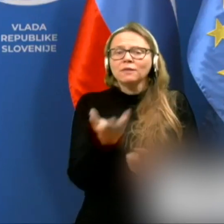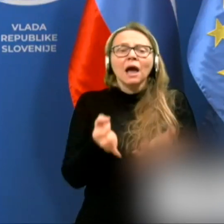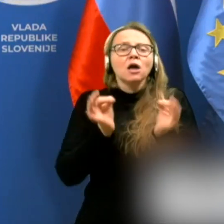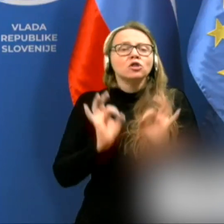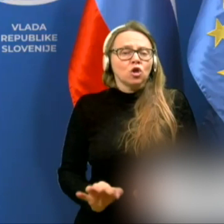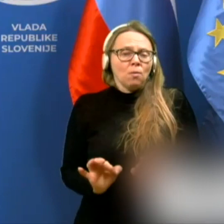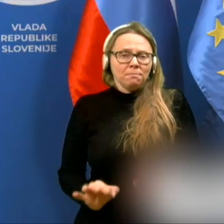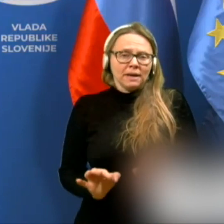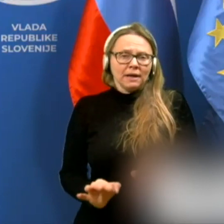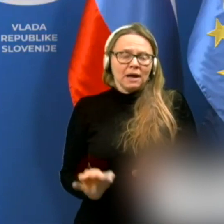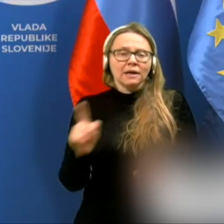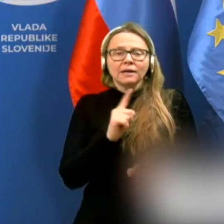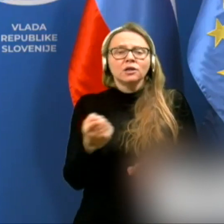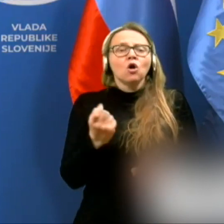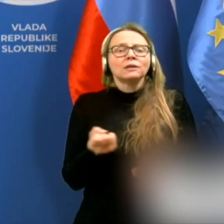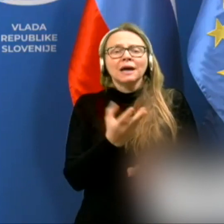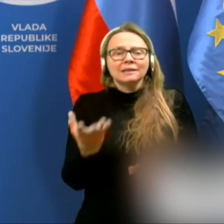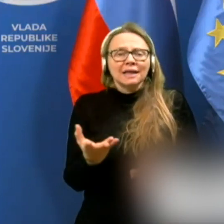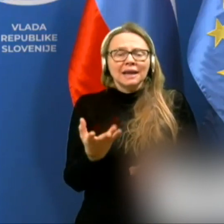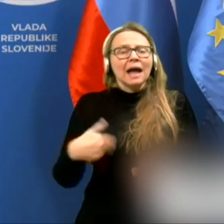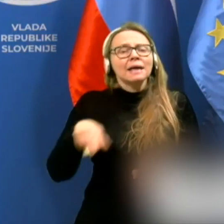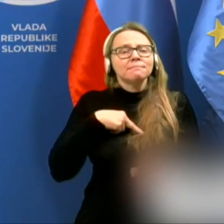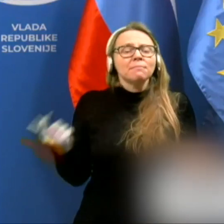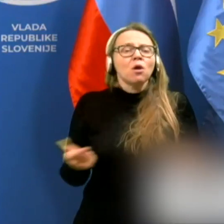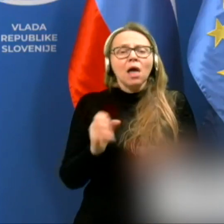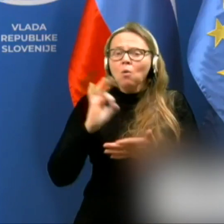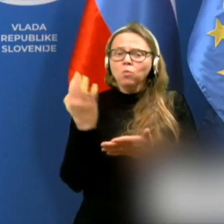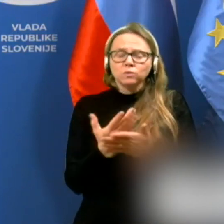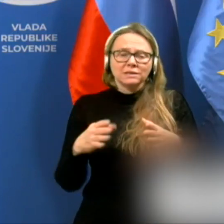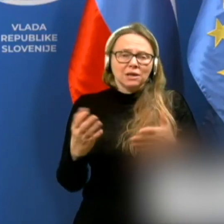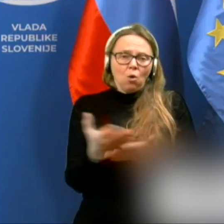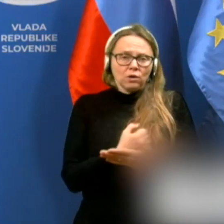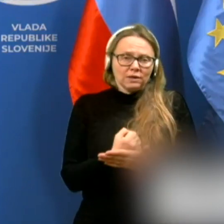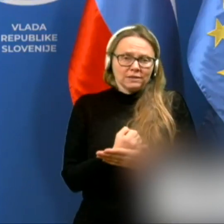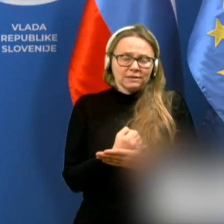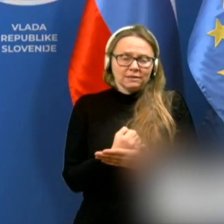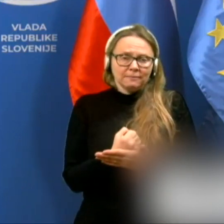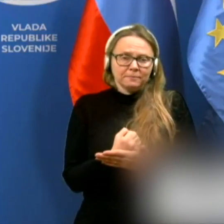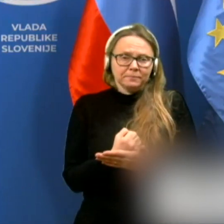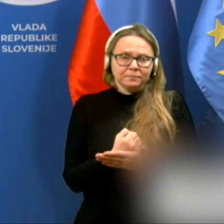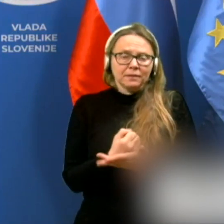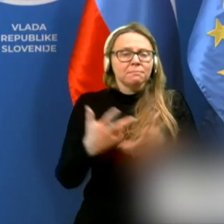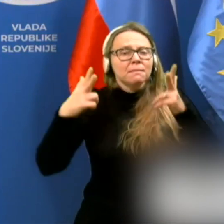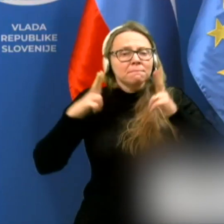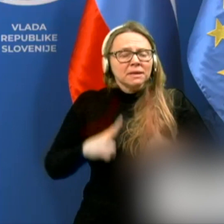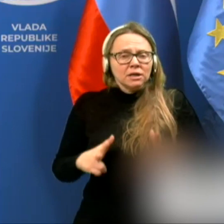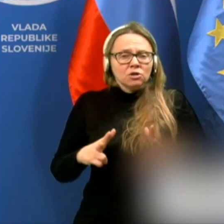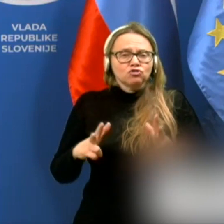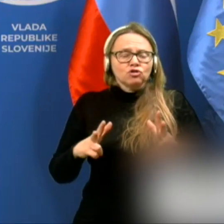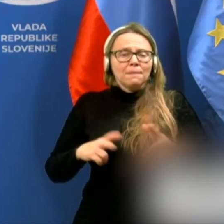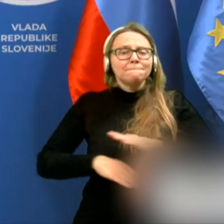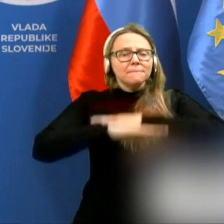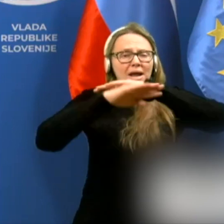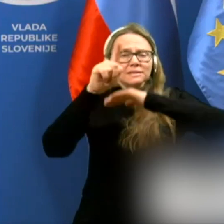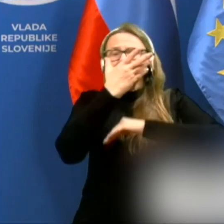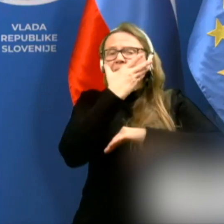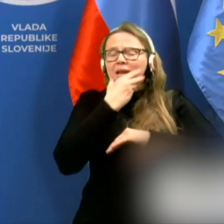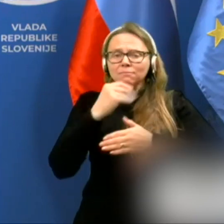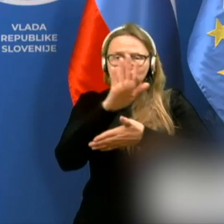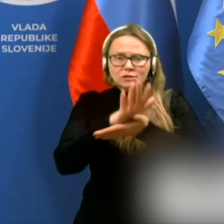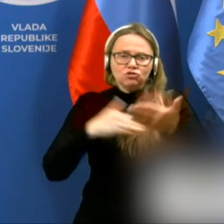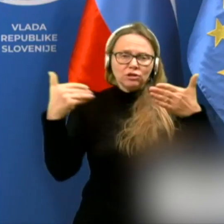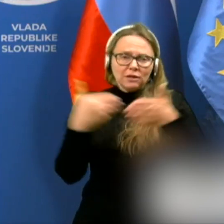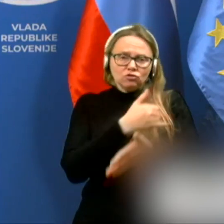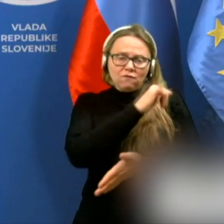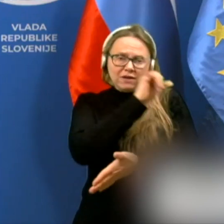in od katerega imamo lahko vsi korist, predvsem pa mirnejše praznike in lepši začetek novega